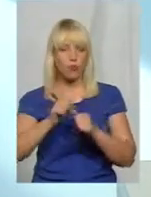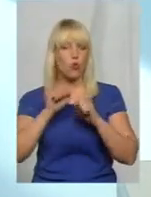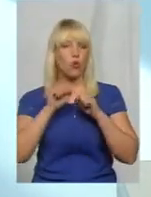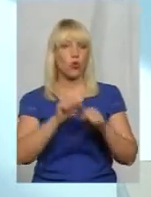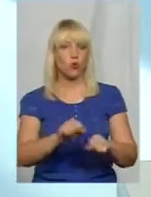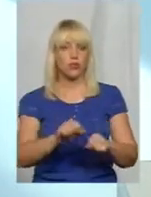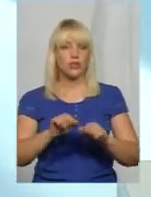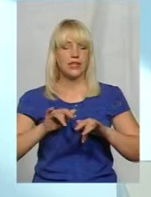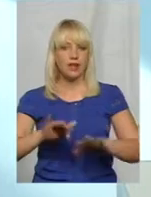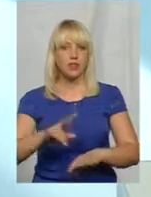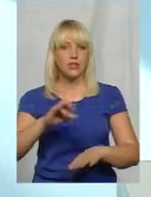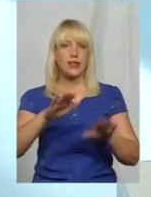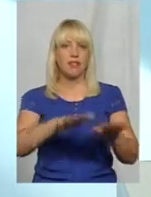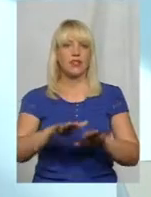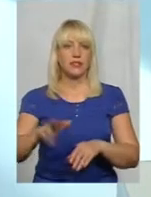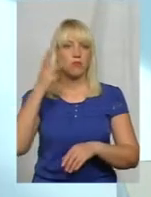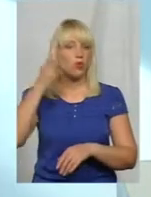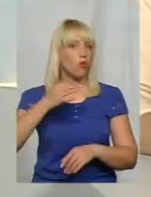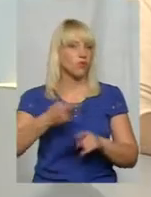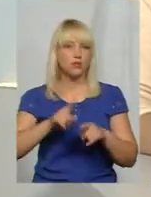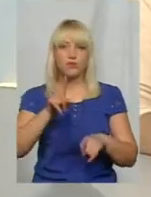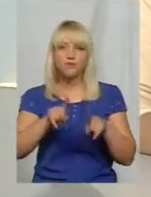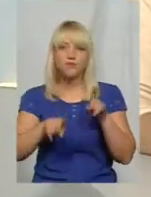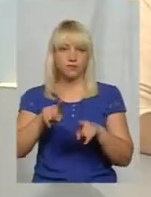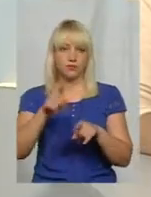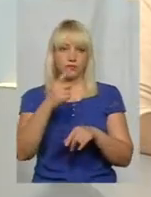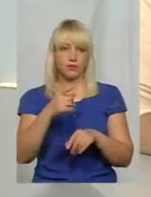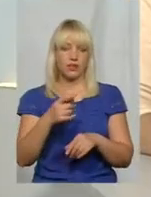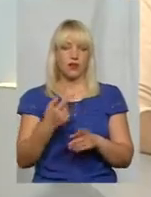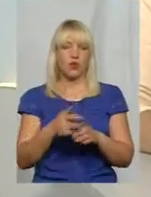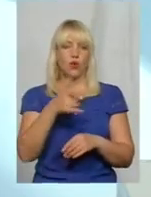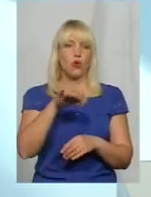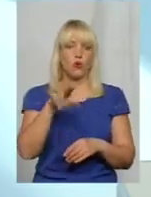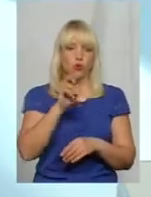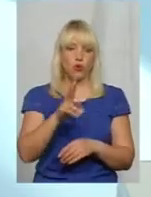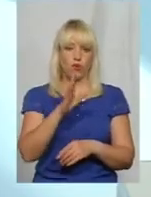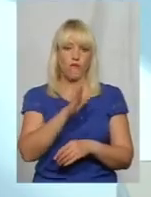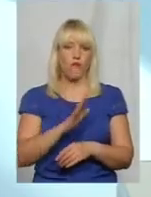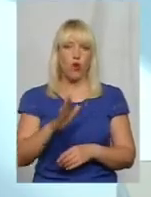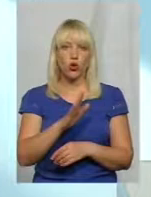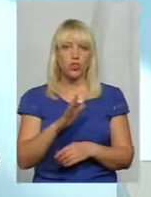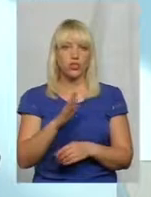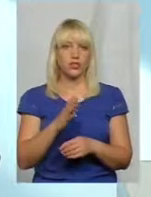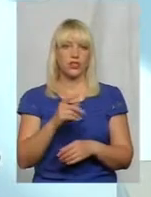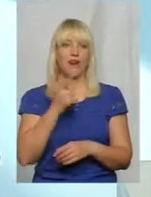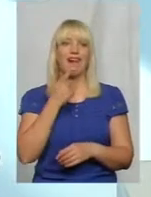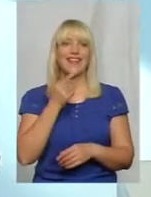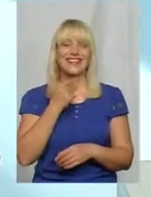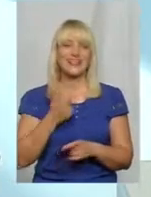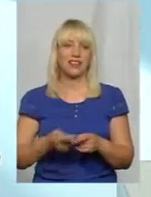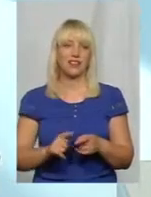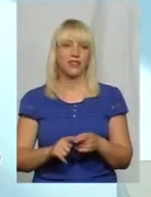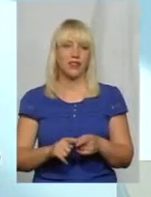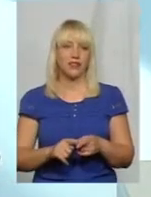Хмельницькій області це одиниці на ті райони, там Гродок, Волочиськ, Красилі, отак.